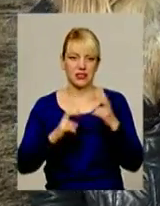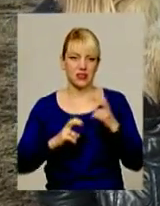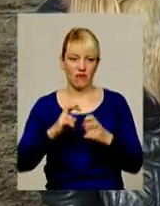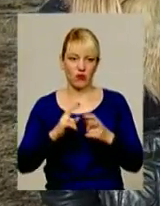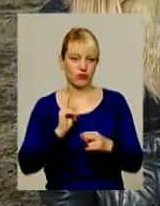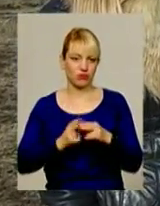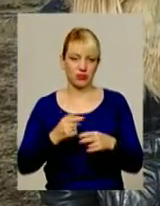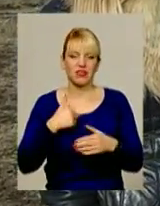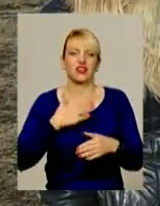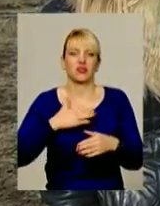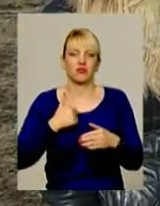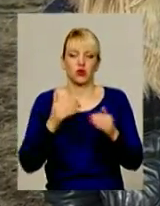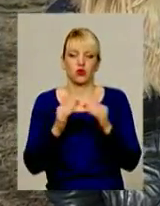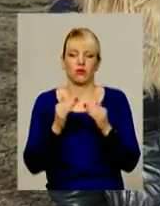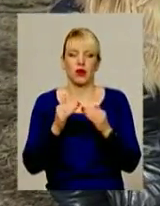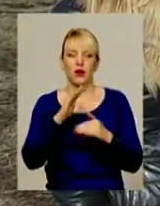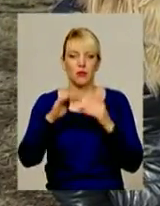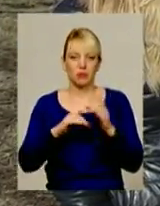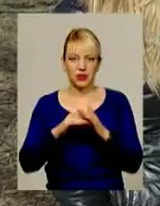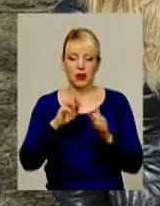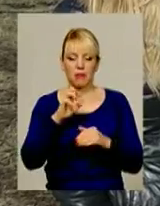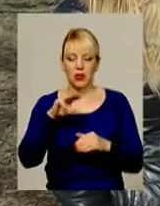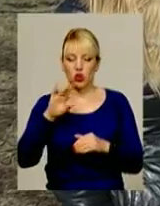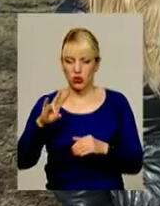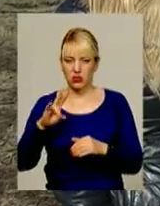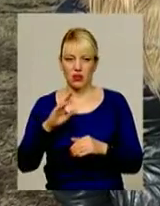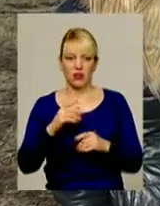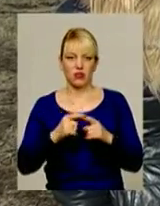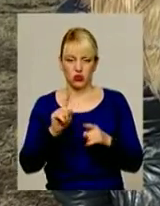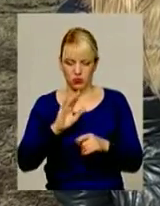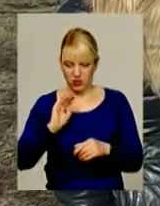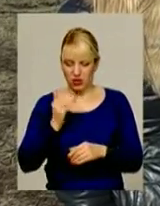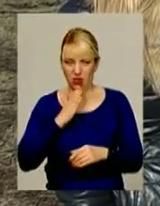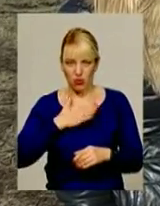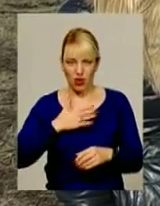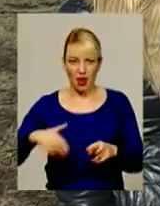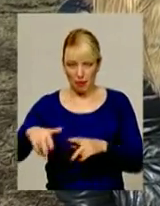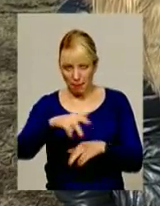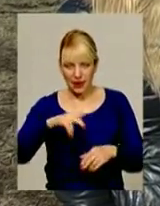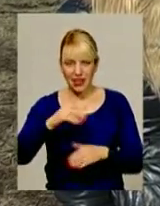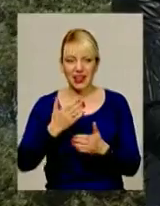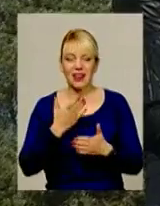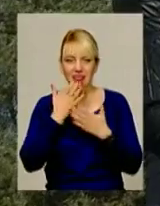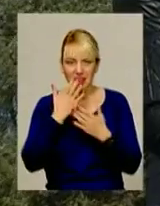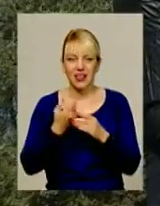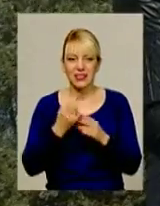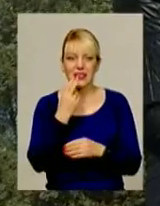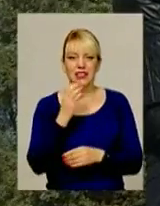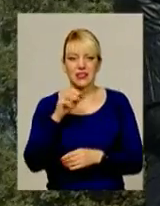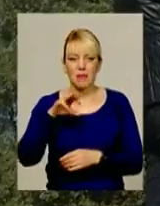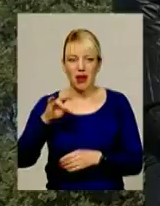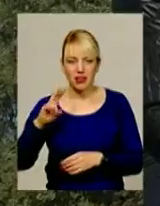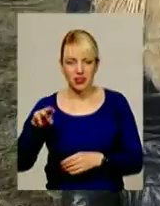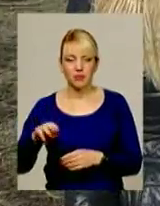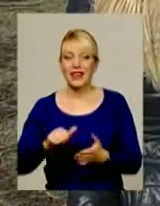Для чого мені хата під бетонним вузлом? Щоб моя дитина бігала і дихала цим цементом? Генерального плана